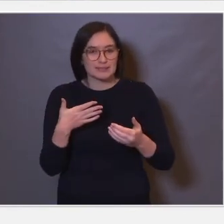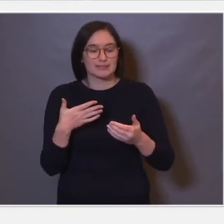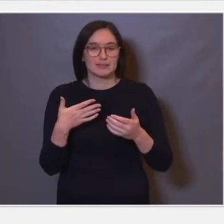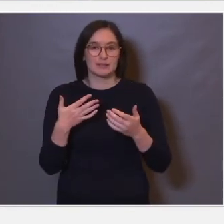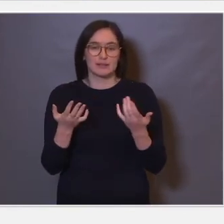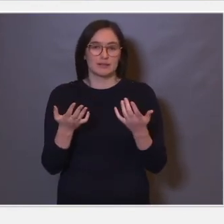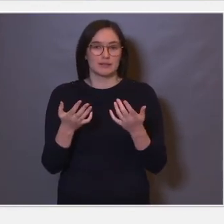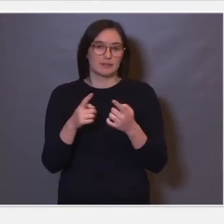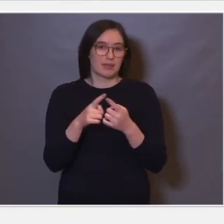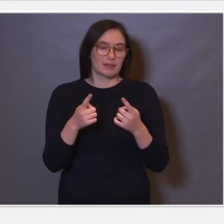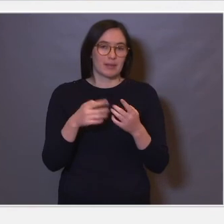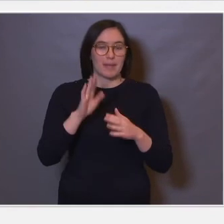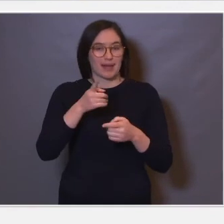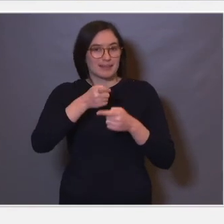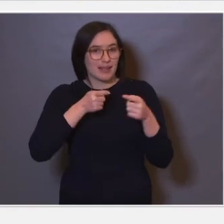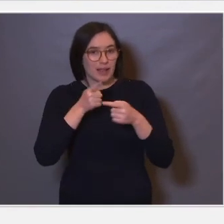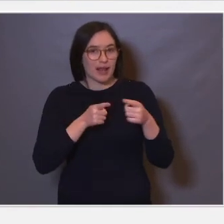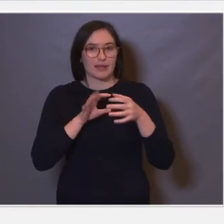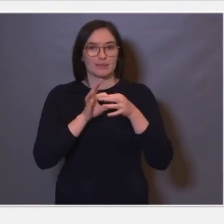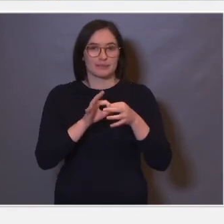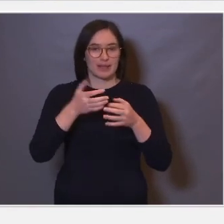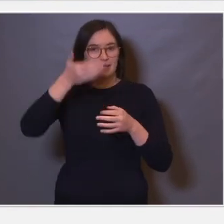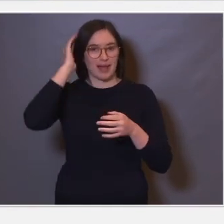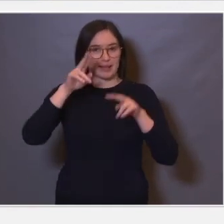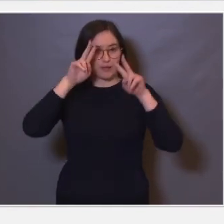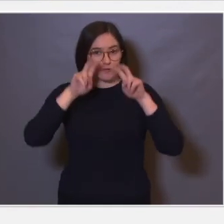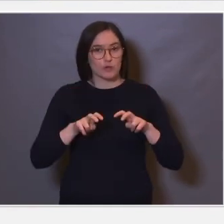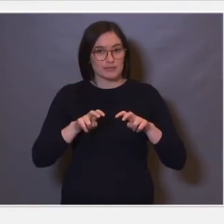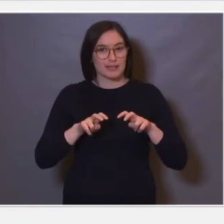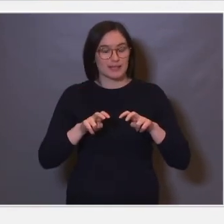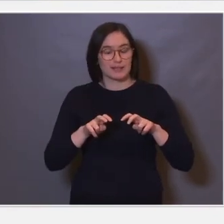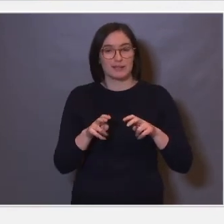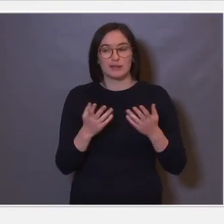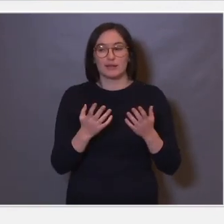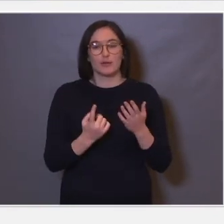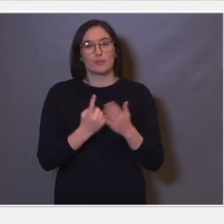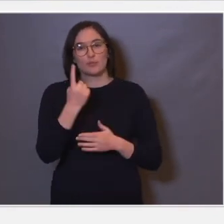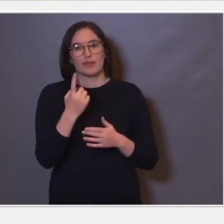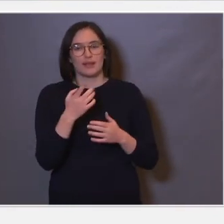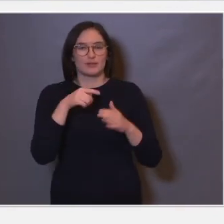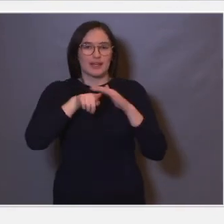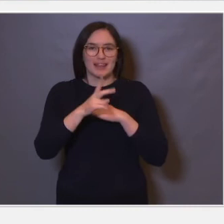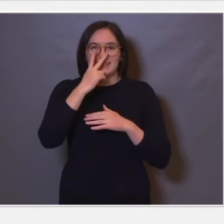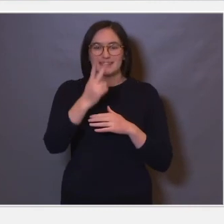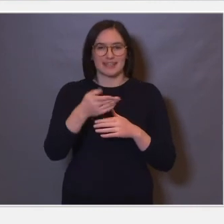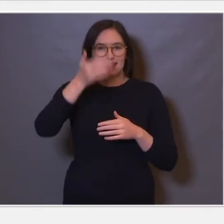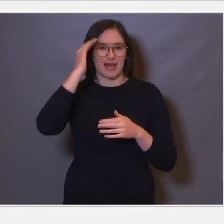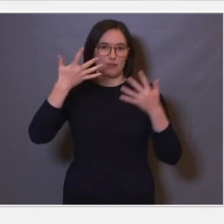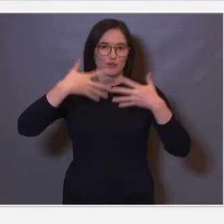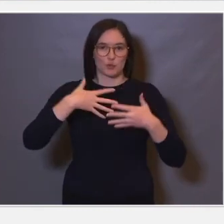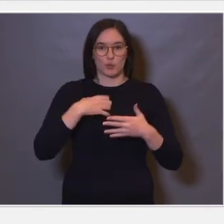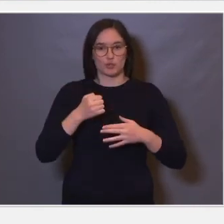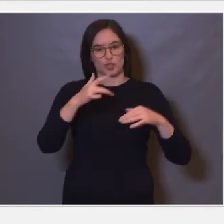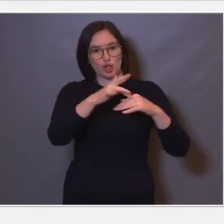om hjerneforskning, det kan være at innsikt i hjernefunksjoner hos dyr kan forklare noen